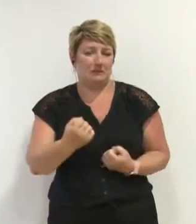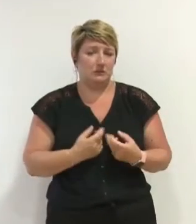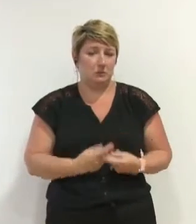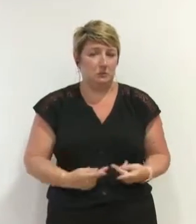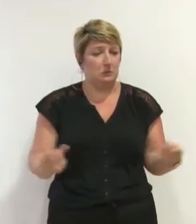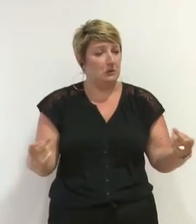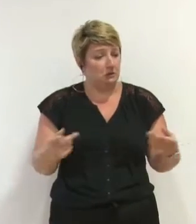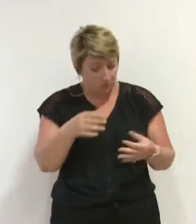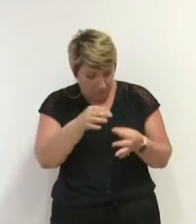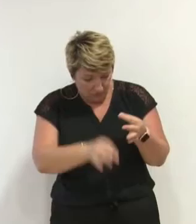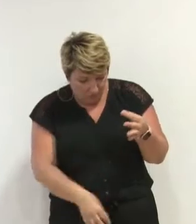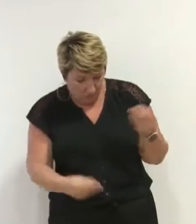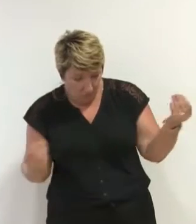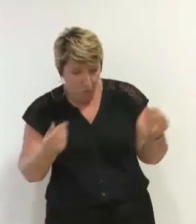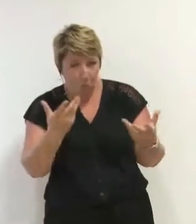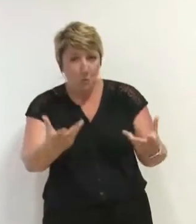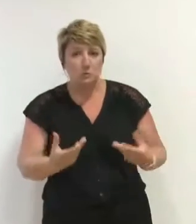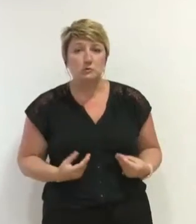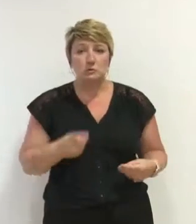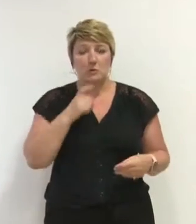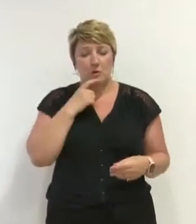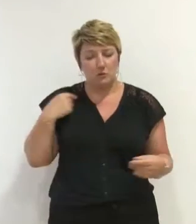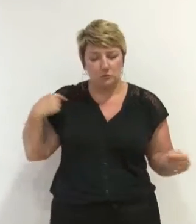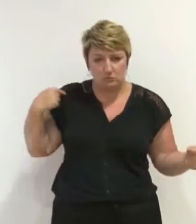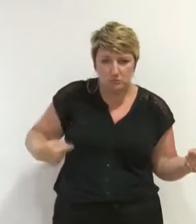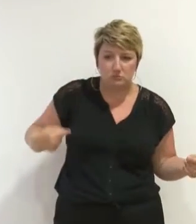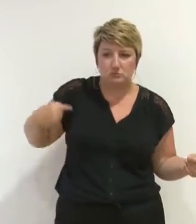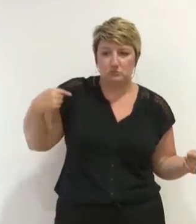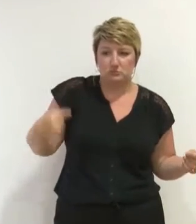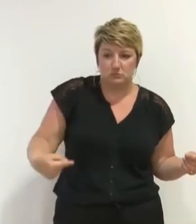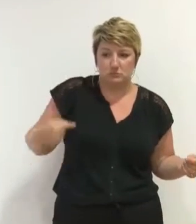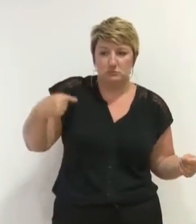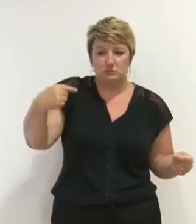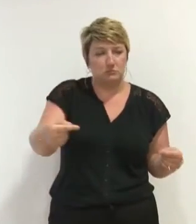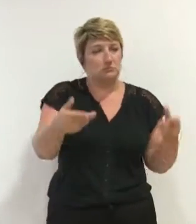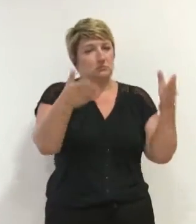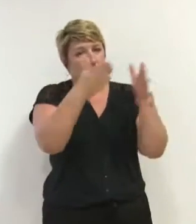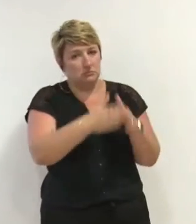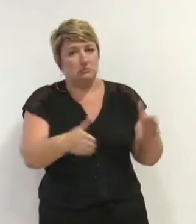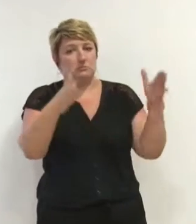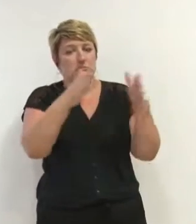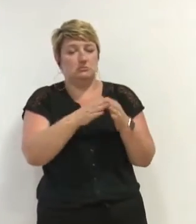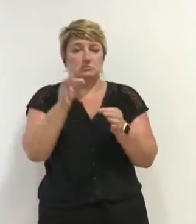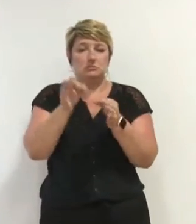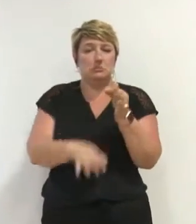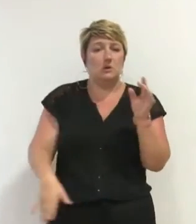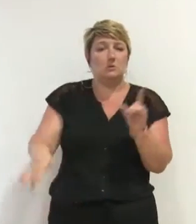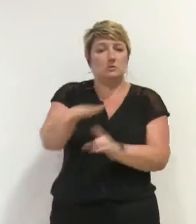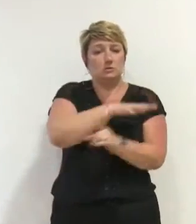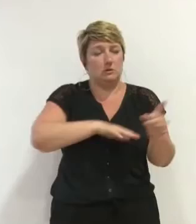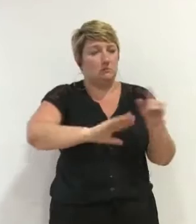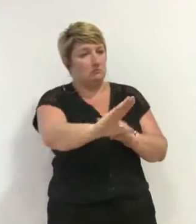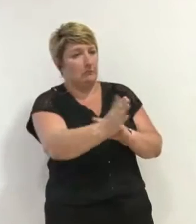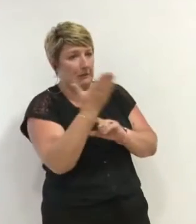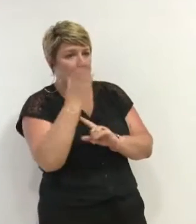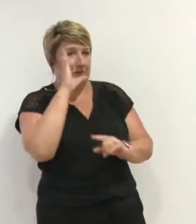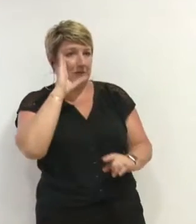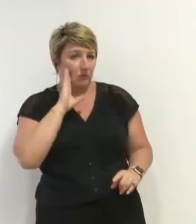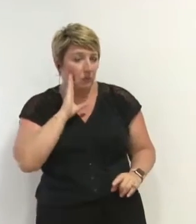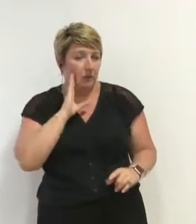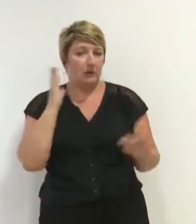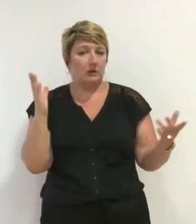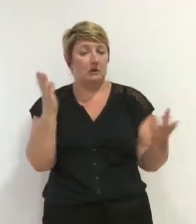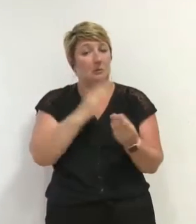reçu. Nous réitirons conseil après conseil que nous soit présenté le bilan social de cette collectivité et une